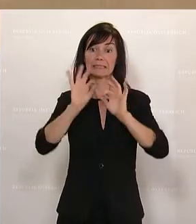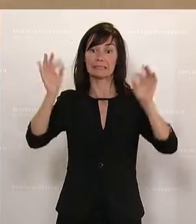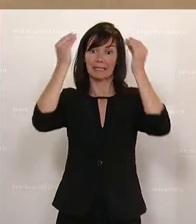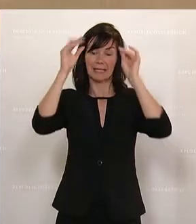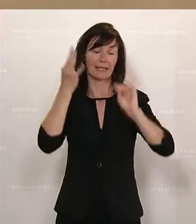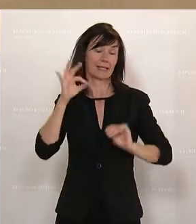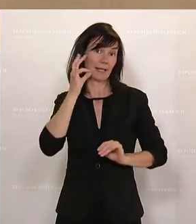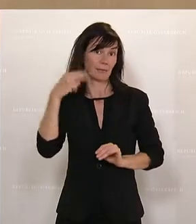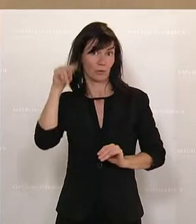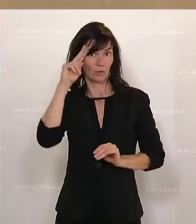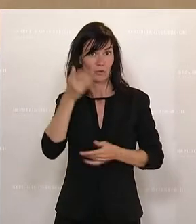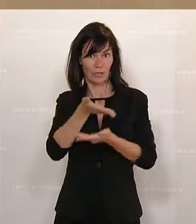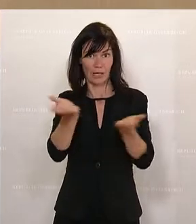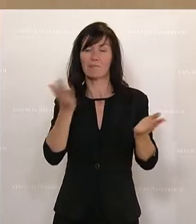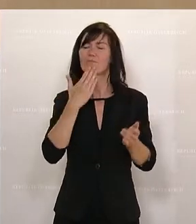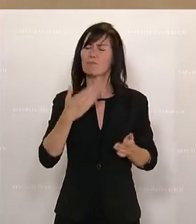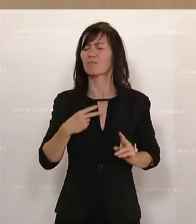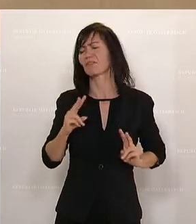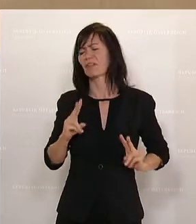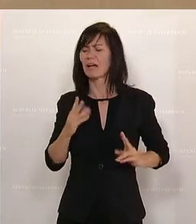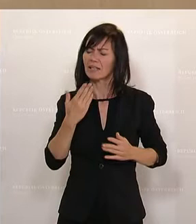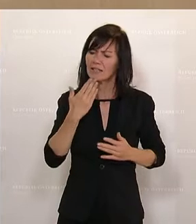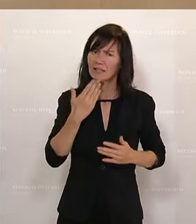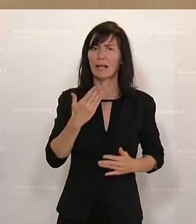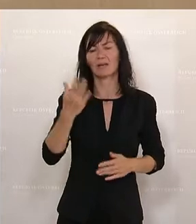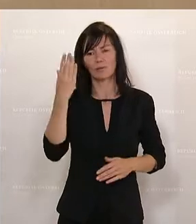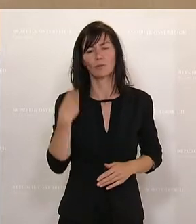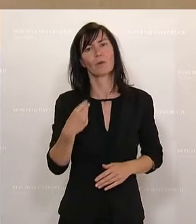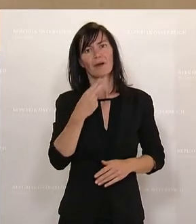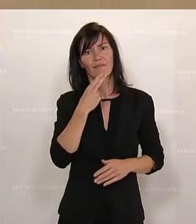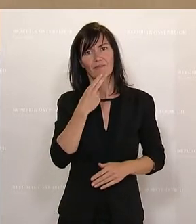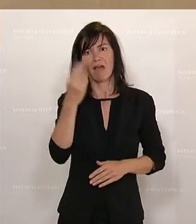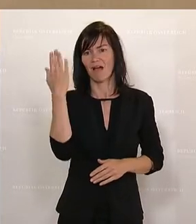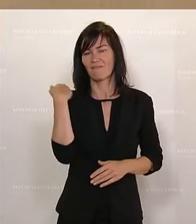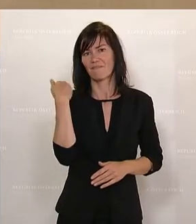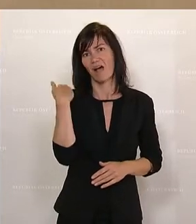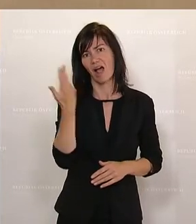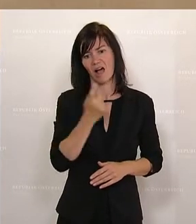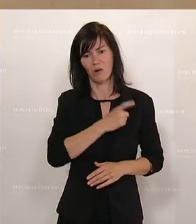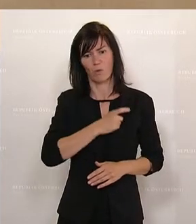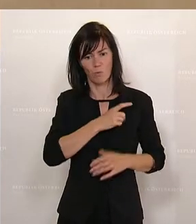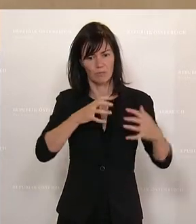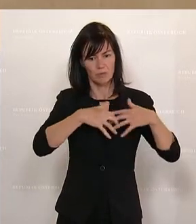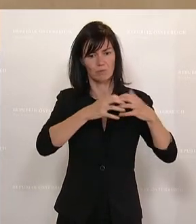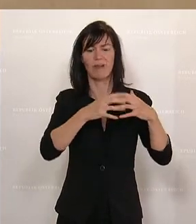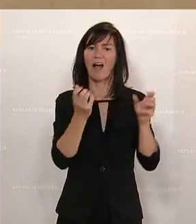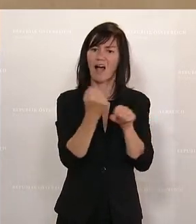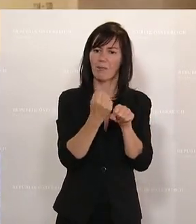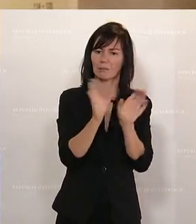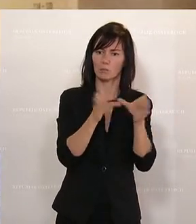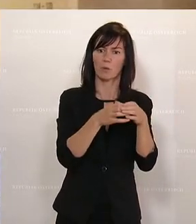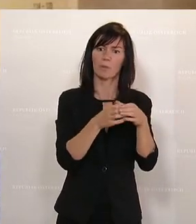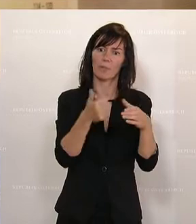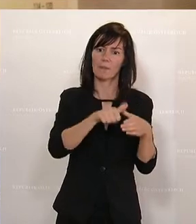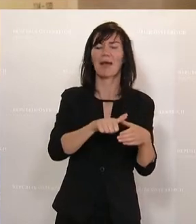meinen ausdrücklichen Dank auch an dieser Stelle noch einmal allen Teilnehmerinnen und Teilnehmern an den Arbeitsgruppen aussprechen.